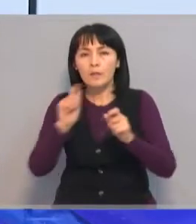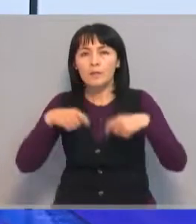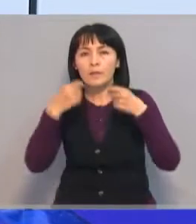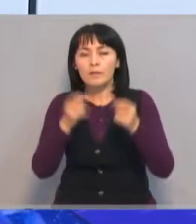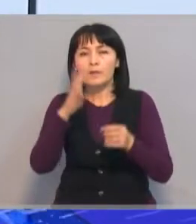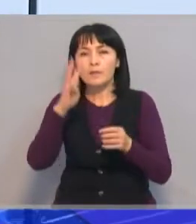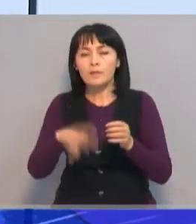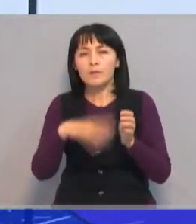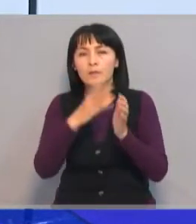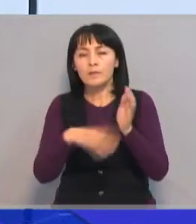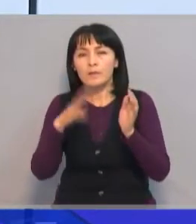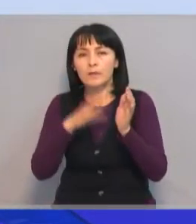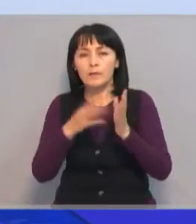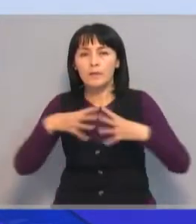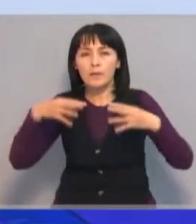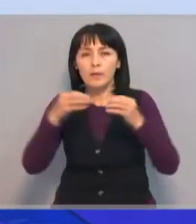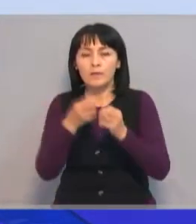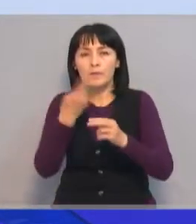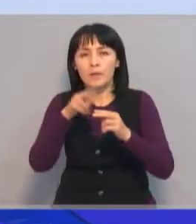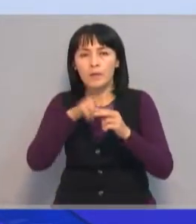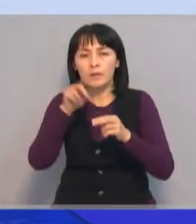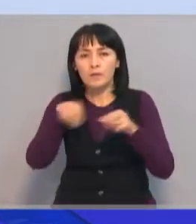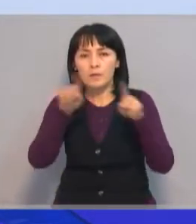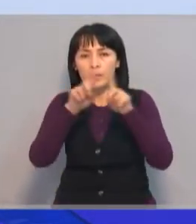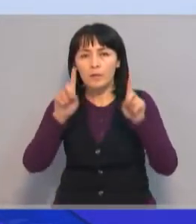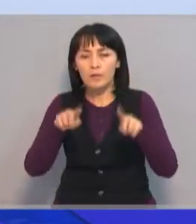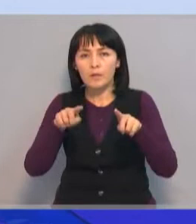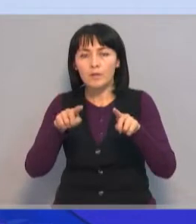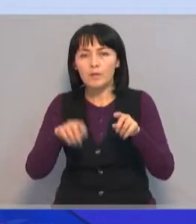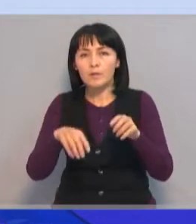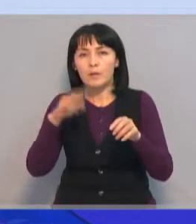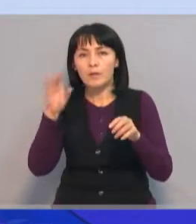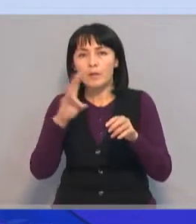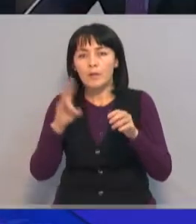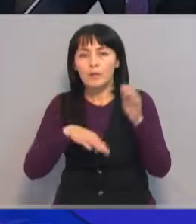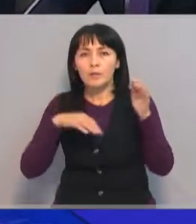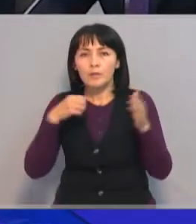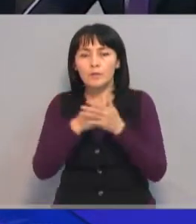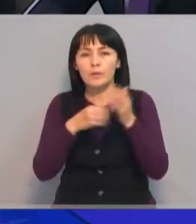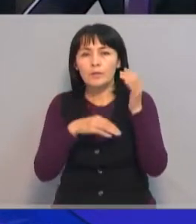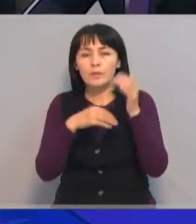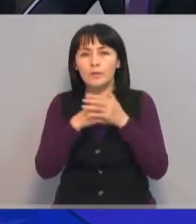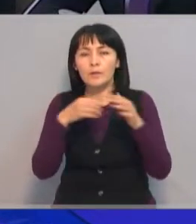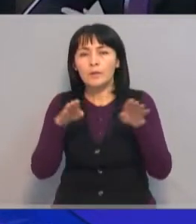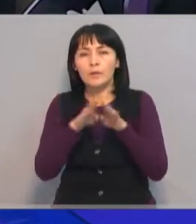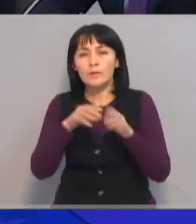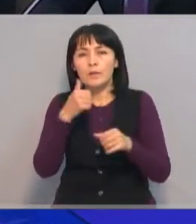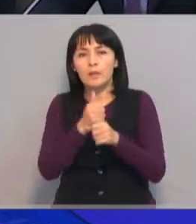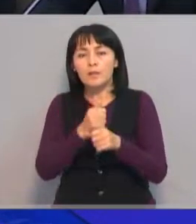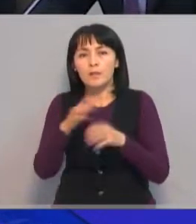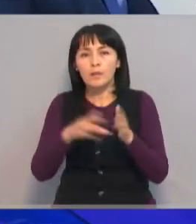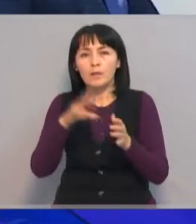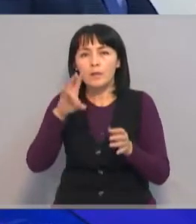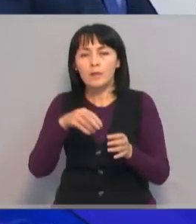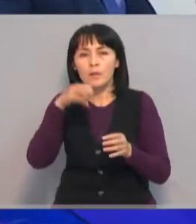499 семей. Эти устройства установят до конца ноября для малобеспеченных семей. Аким города Туркестан Нурбул